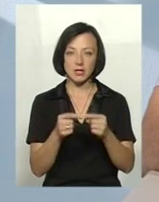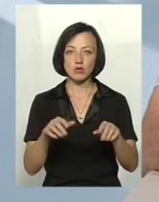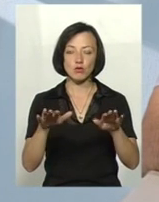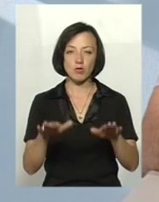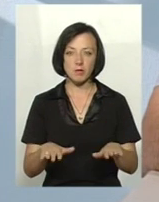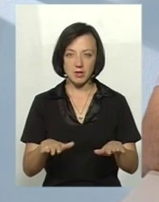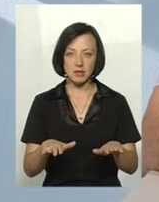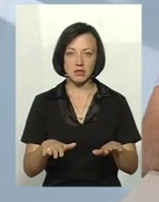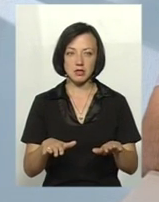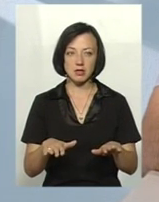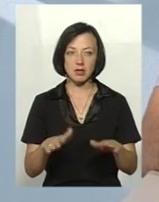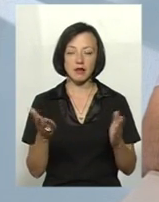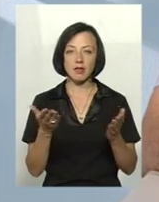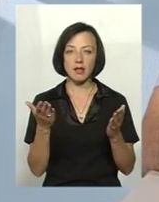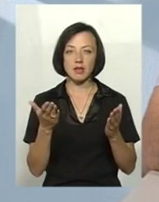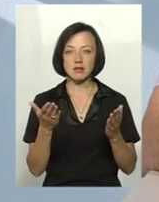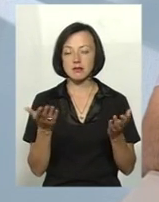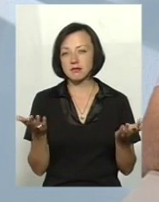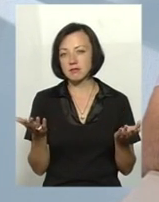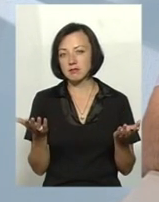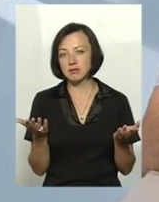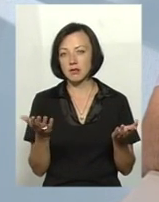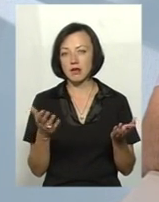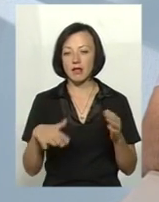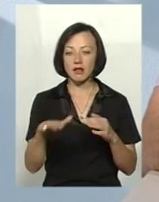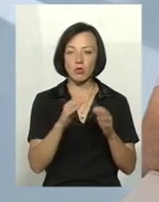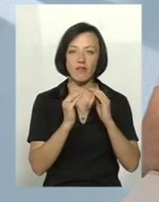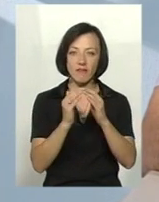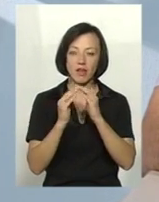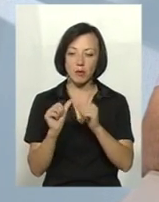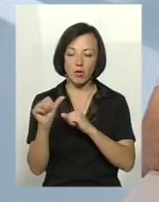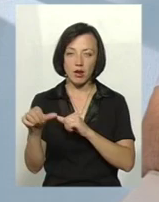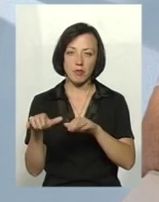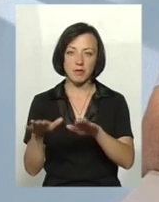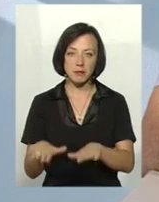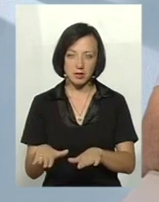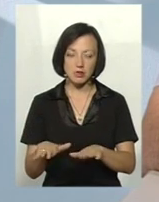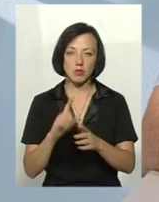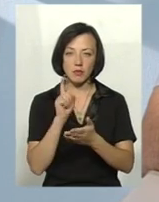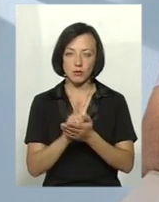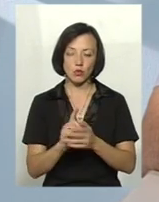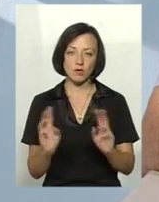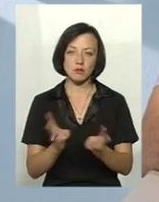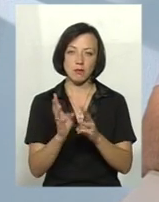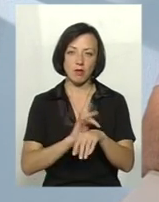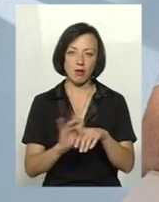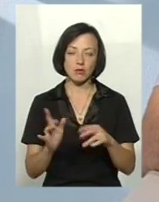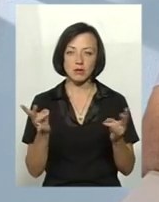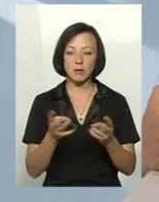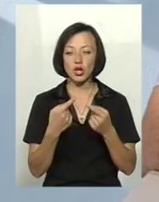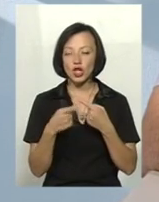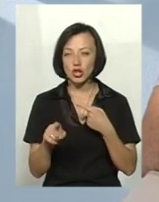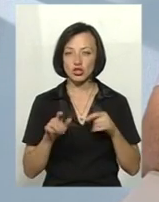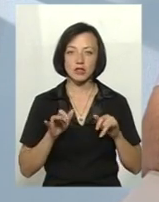місці, десь на ходовому могильнику, чи може на території ферми бути відведене таке місце, обов'язково спалюється. Інших